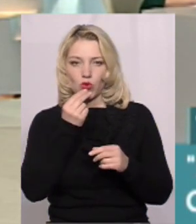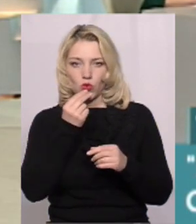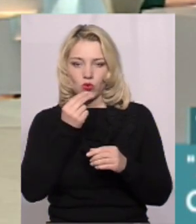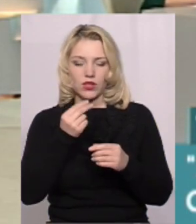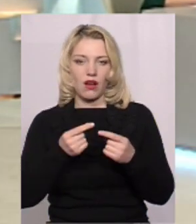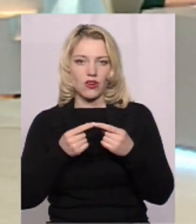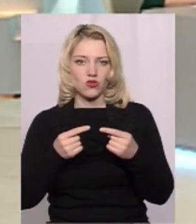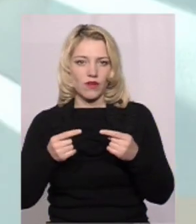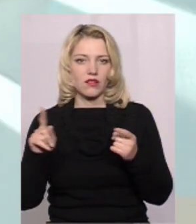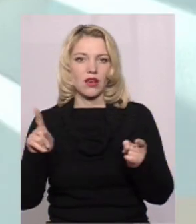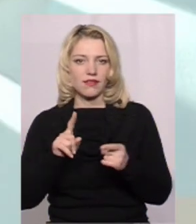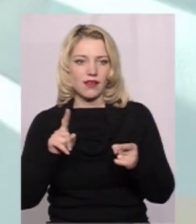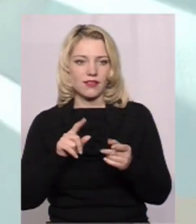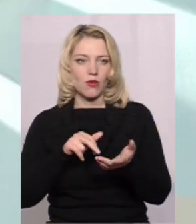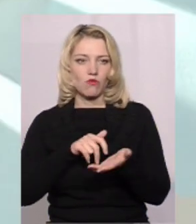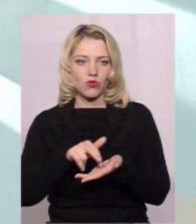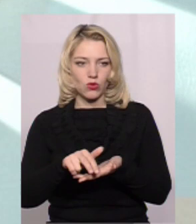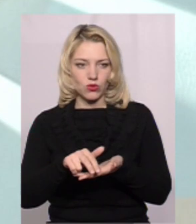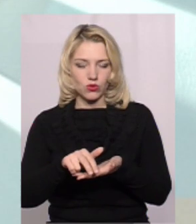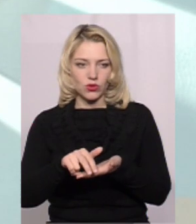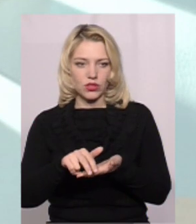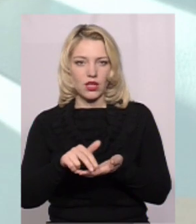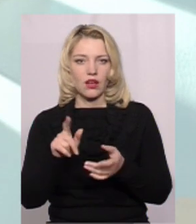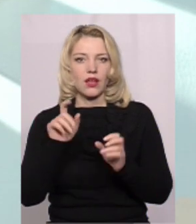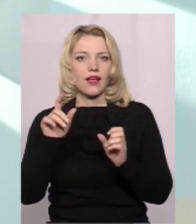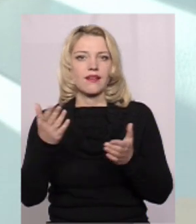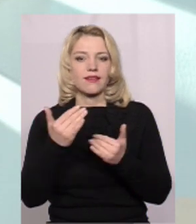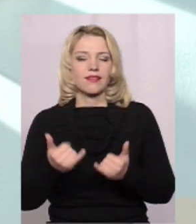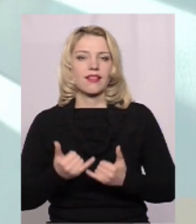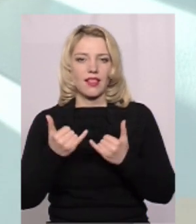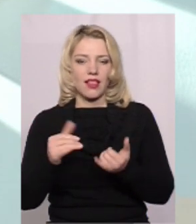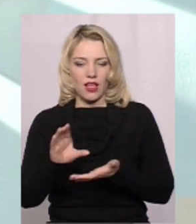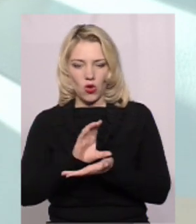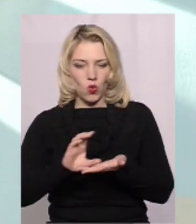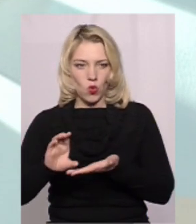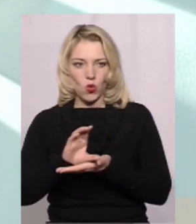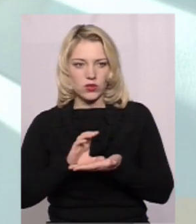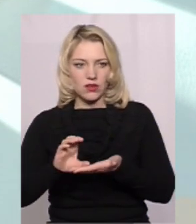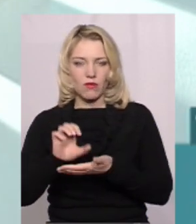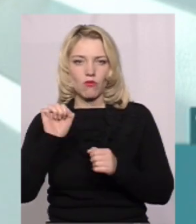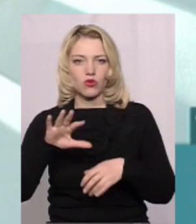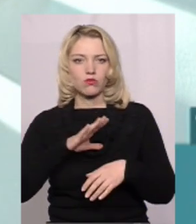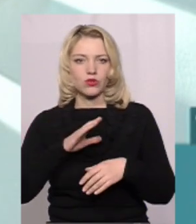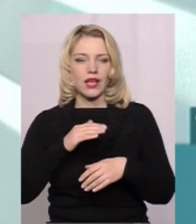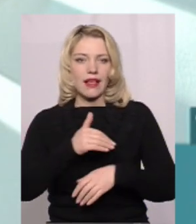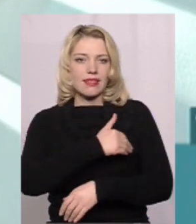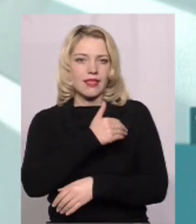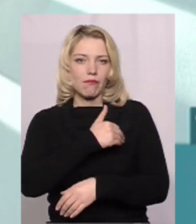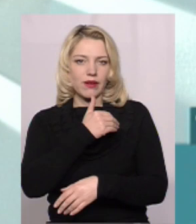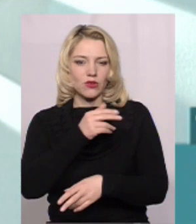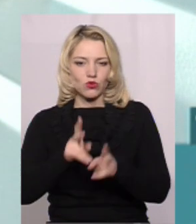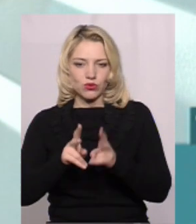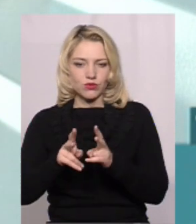харчування, які проходили, скажімо так, чи призначалися для консервації Можливо, могли бути недотримані температурні режими,